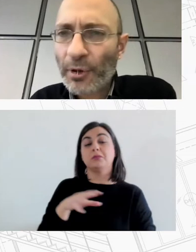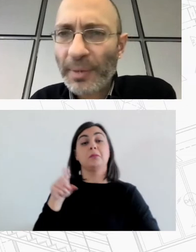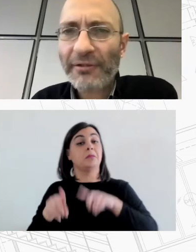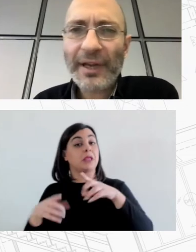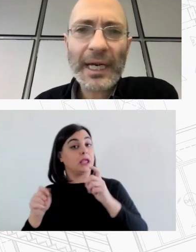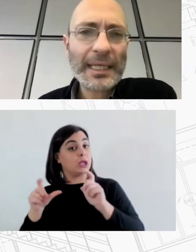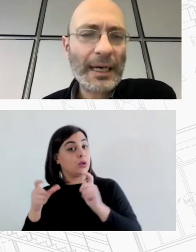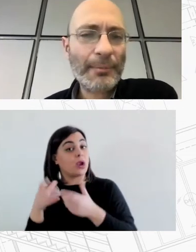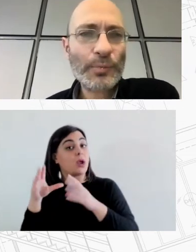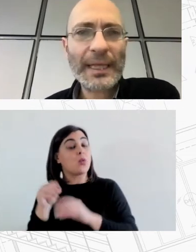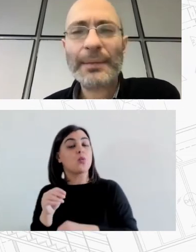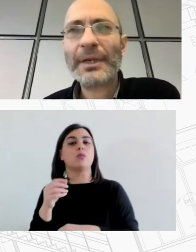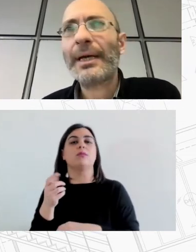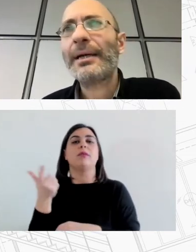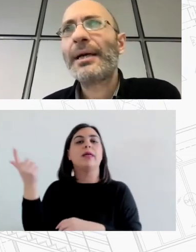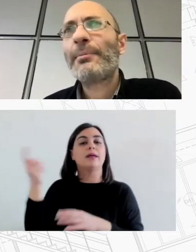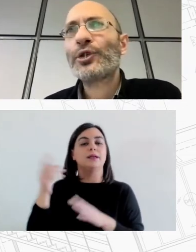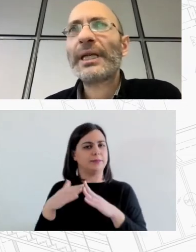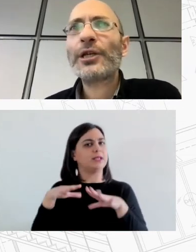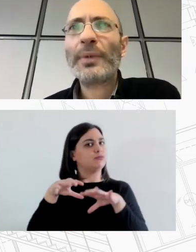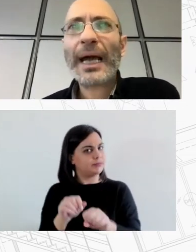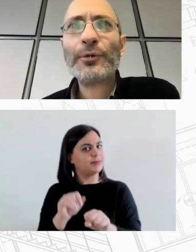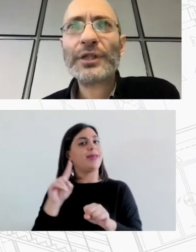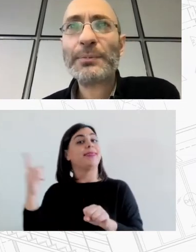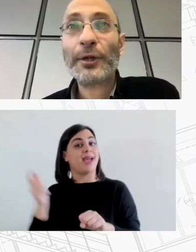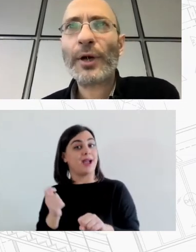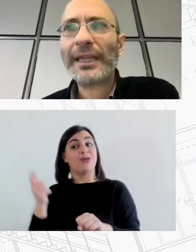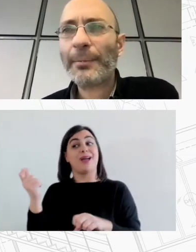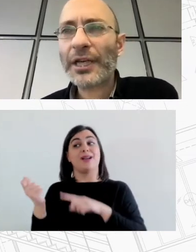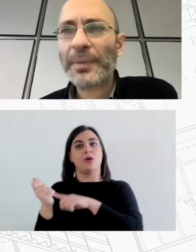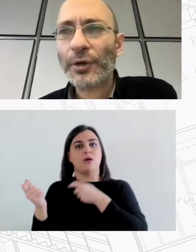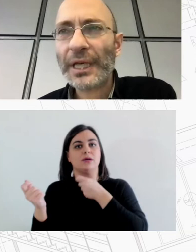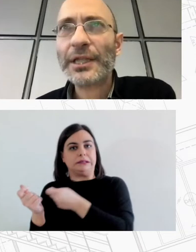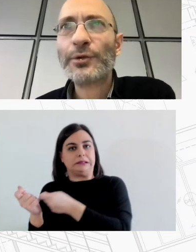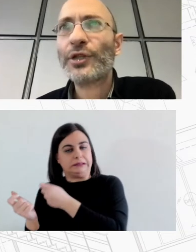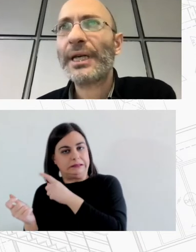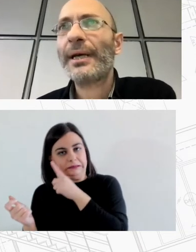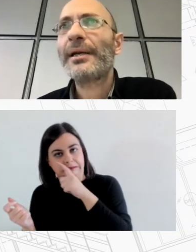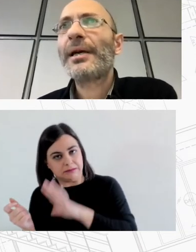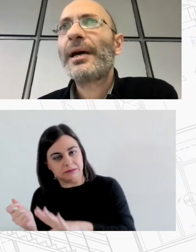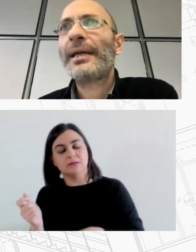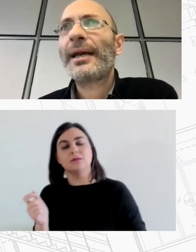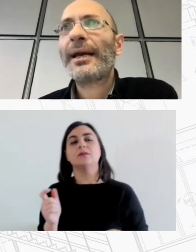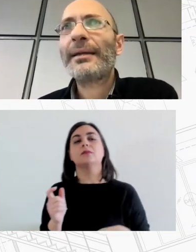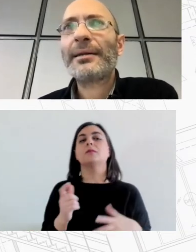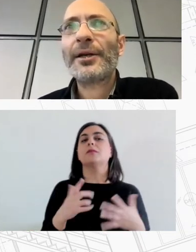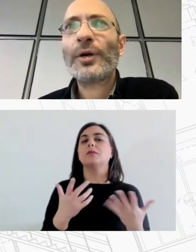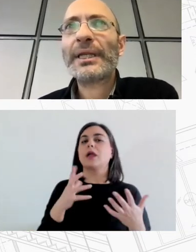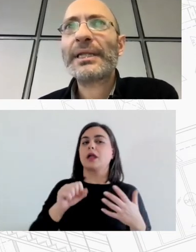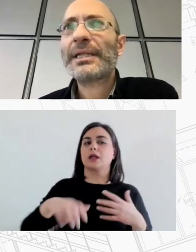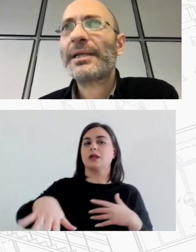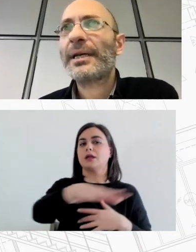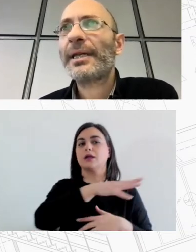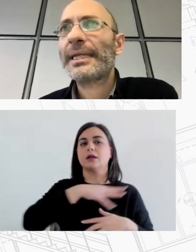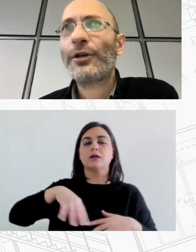βέβαια σε επίπεδο περιφέρειας αλλά προσπαθήσαμε να προσεγγίσουμε κάπως τις πυκνοκατοικημένες περιοχές της ώστε να πάντα ανακλάται την εικόνα